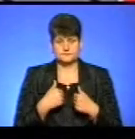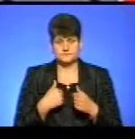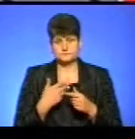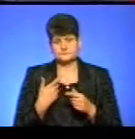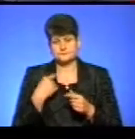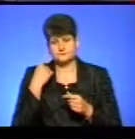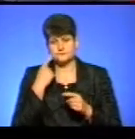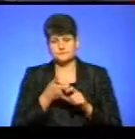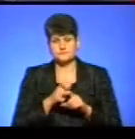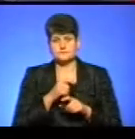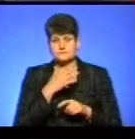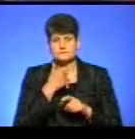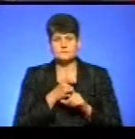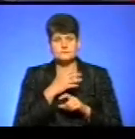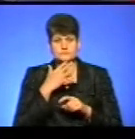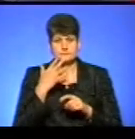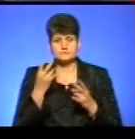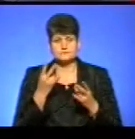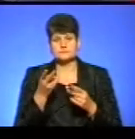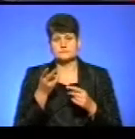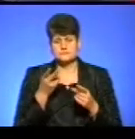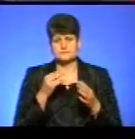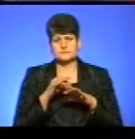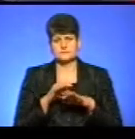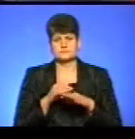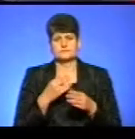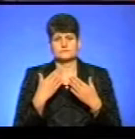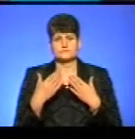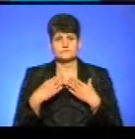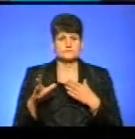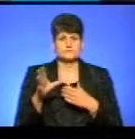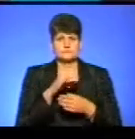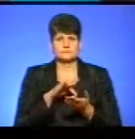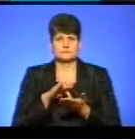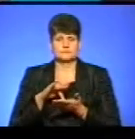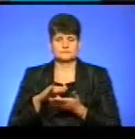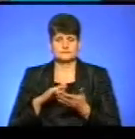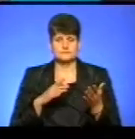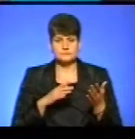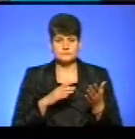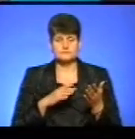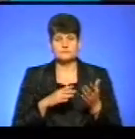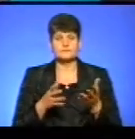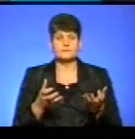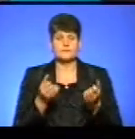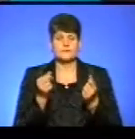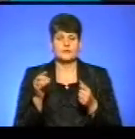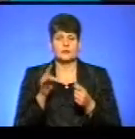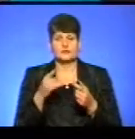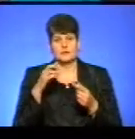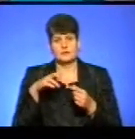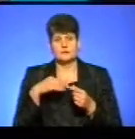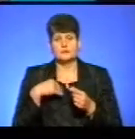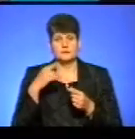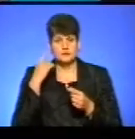дуже багато, але це означає, що паралельно треба вести розмову з усіма столицями. Ну, також підтримку європейських країн почули,